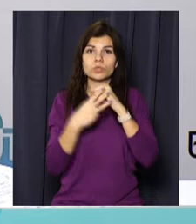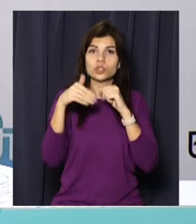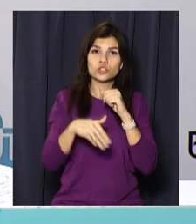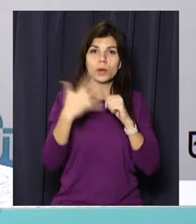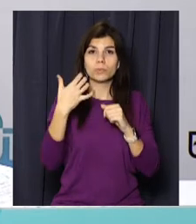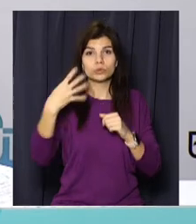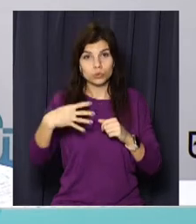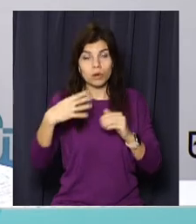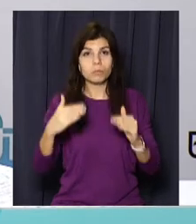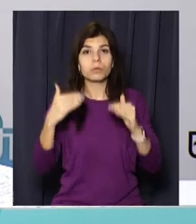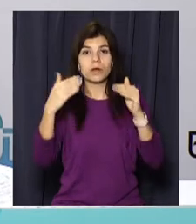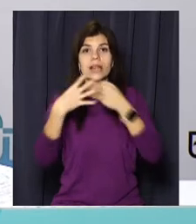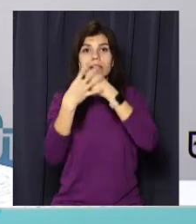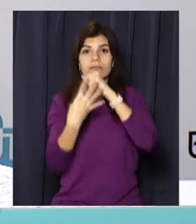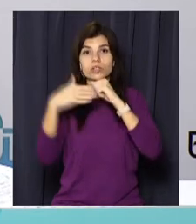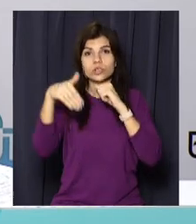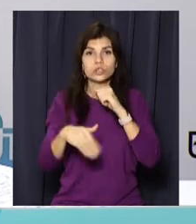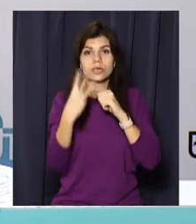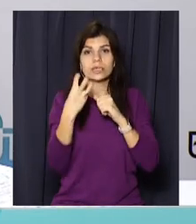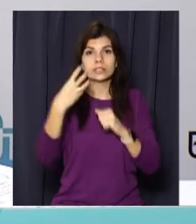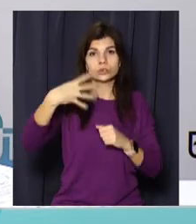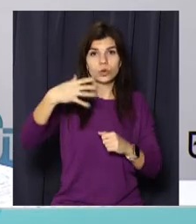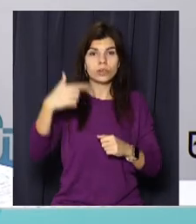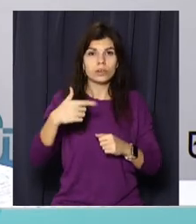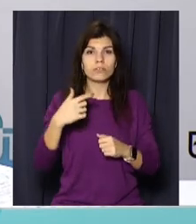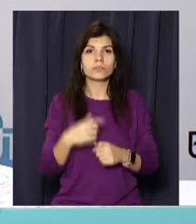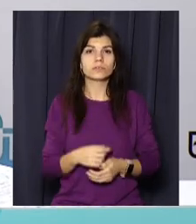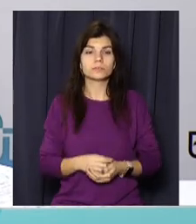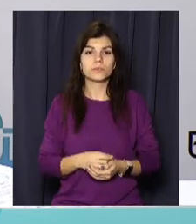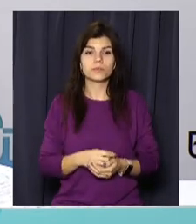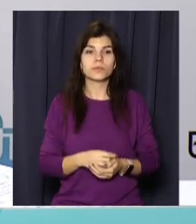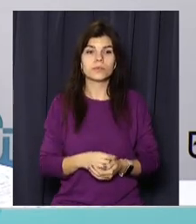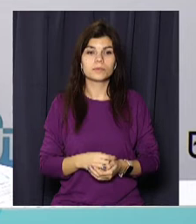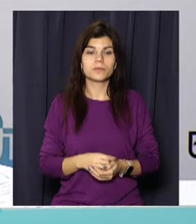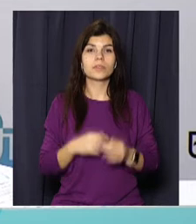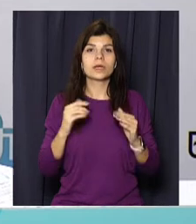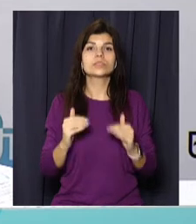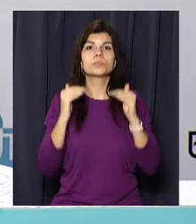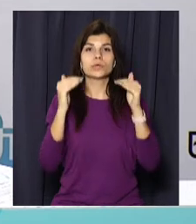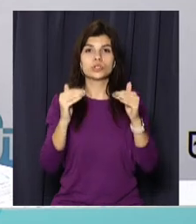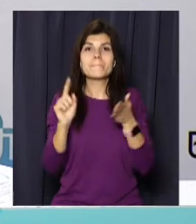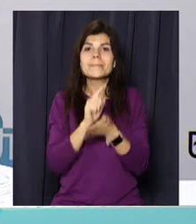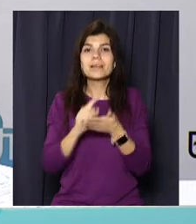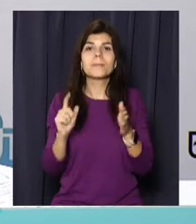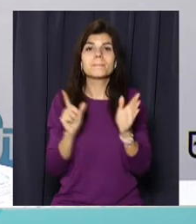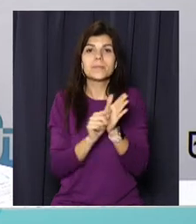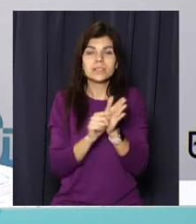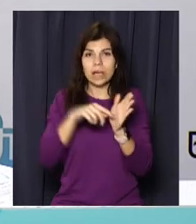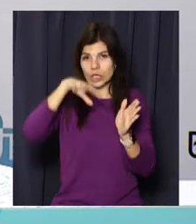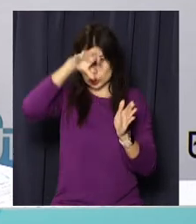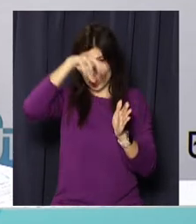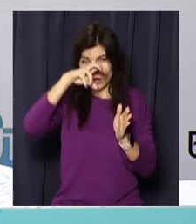18540 гривень до 19340 гривень. Збільшилася